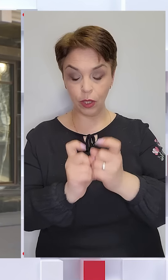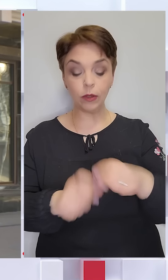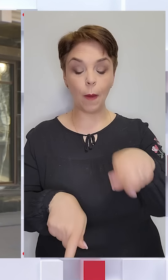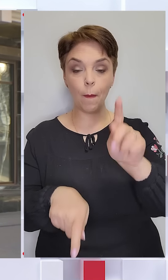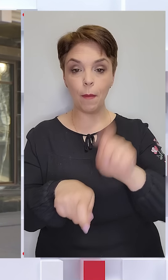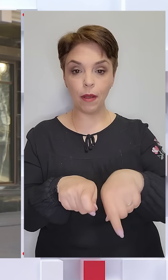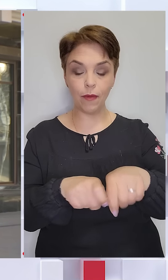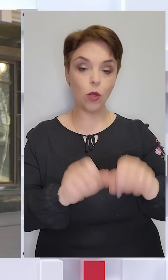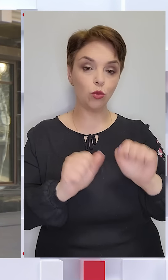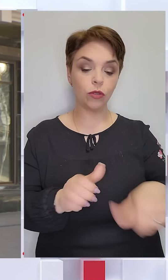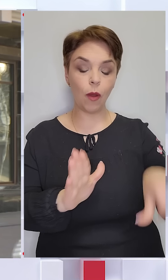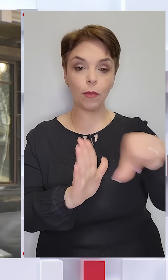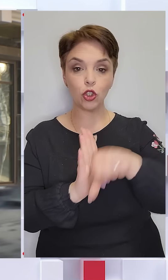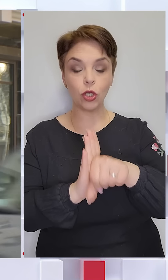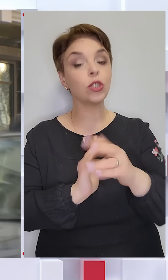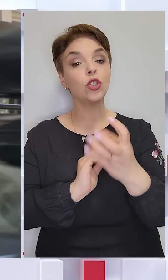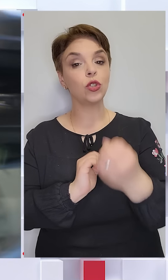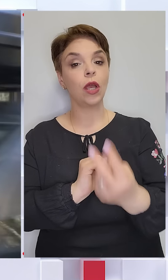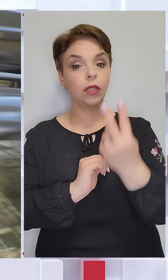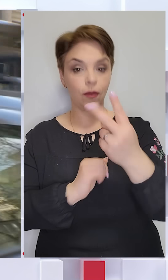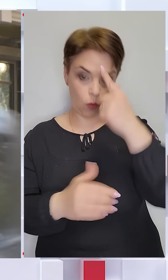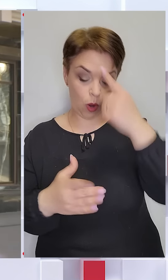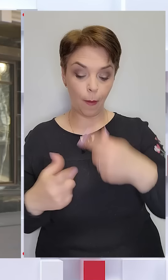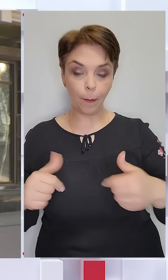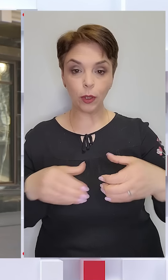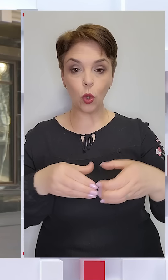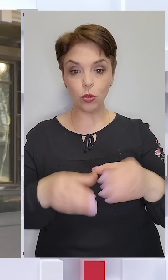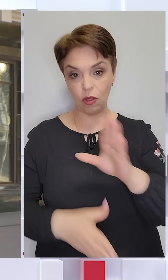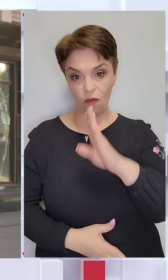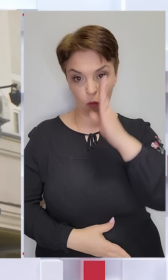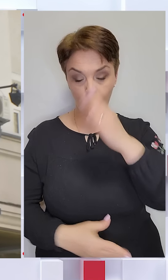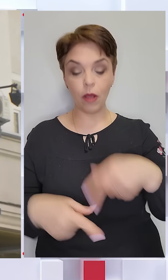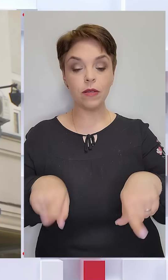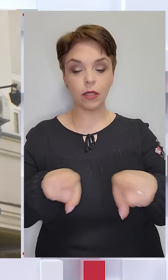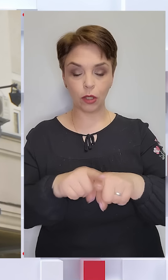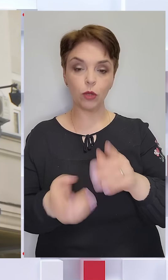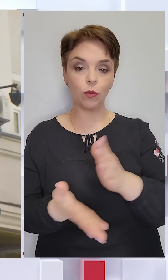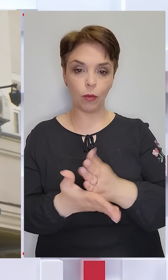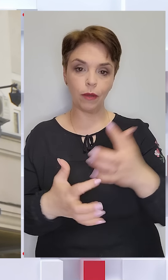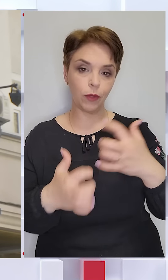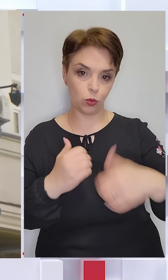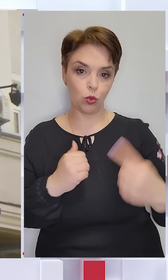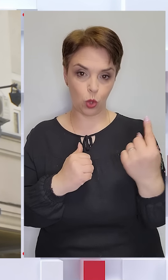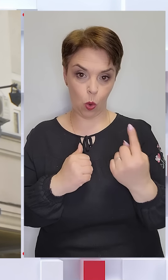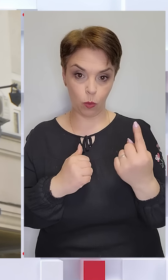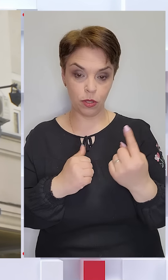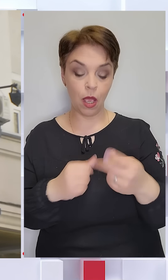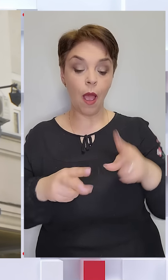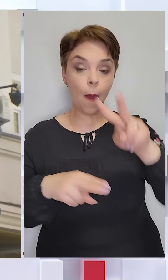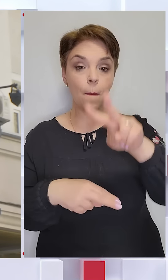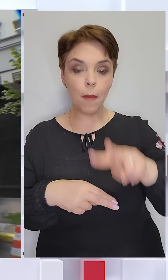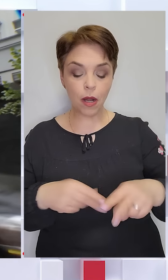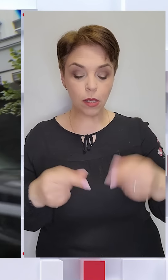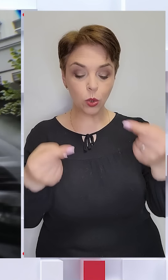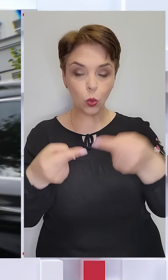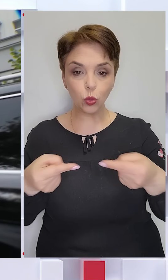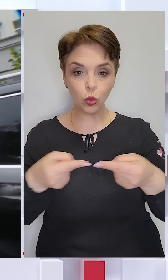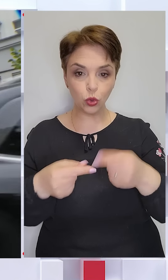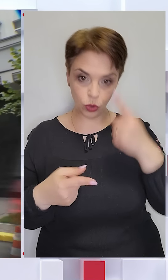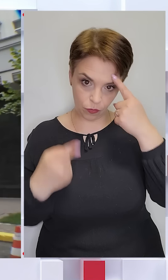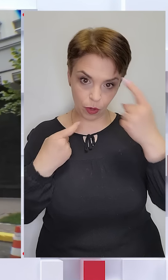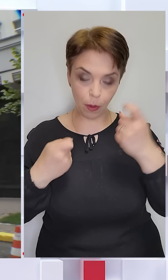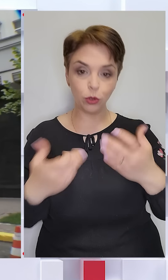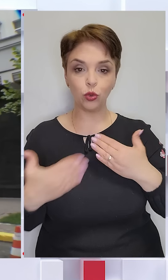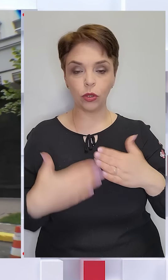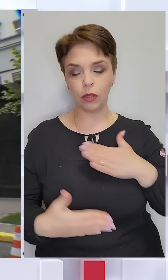перевіряють можливу причетність іще двох підрозділів ворога, які також перебували на Херсонщині. Паралельно уточнюють дані щодо